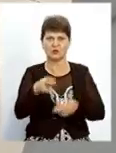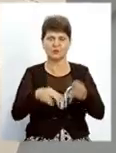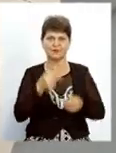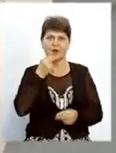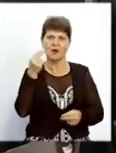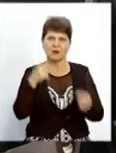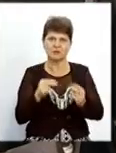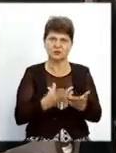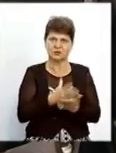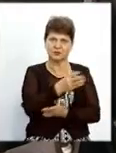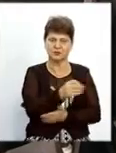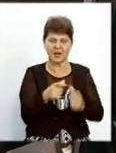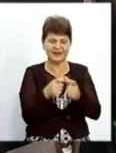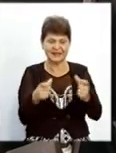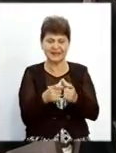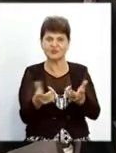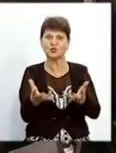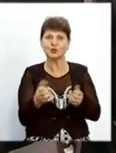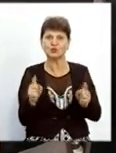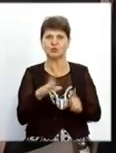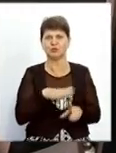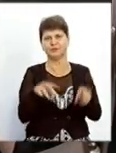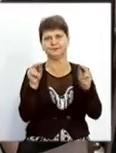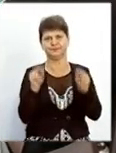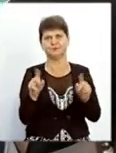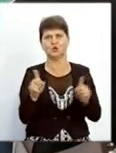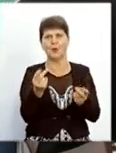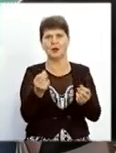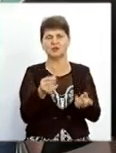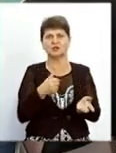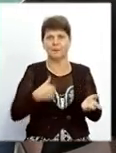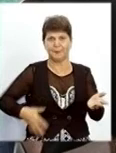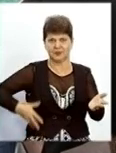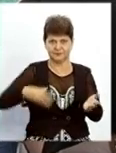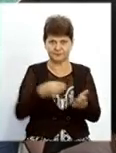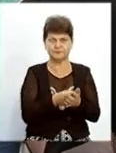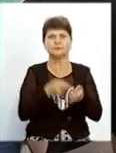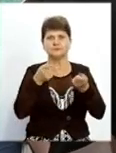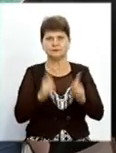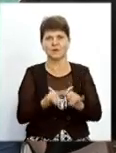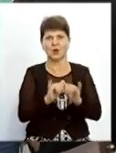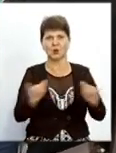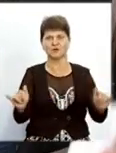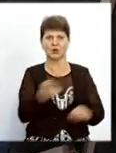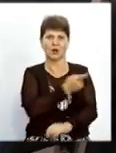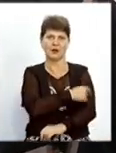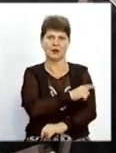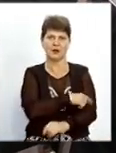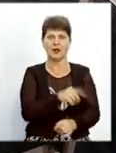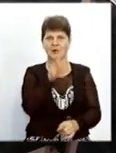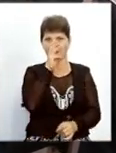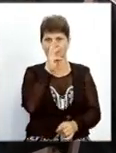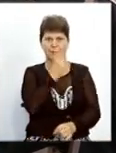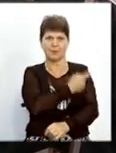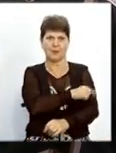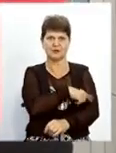заплатити, отримати квитанцію, щоб це було все прозоро, щоб ці кошти, які ми заплатили, дійсно пішли на розвиток лікарні, на зарплату